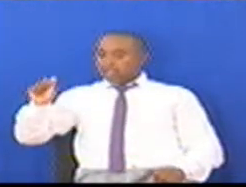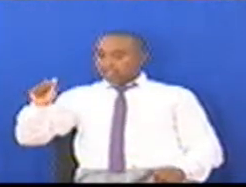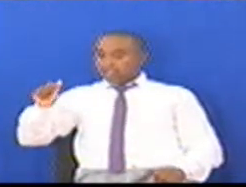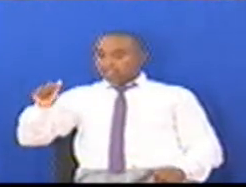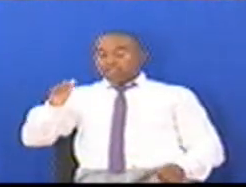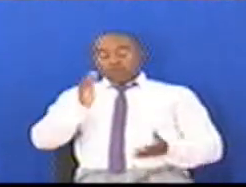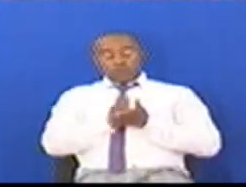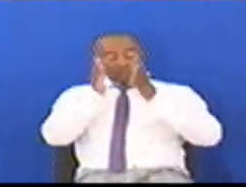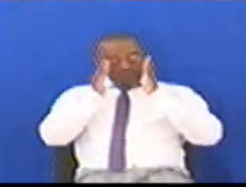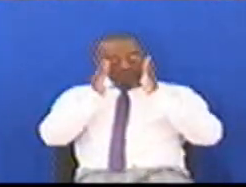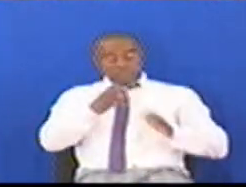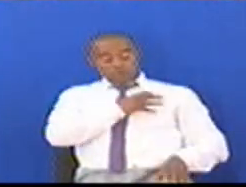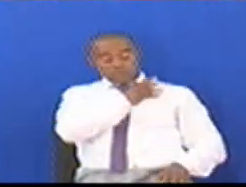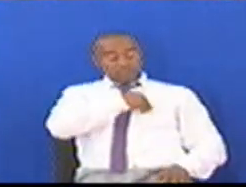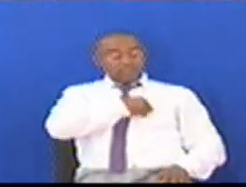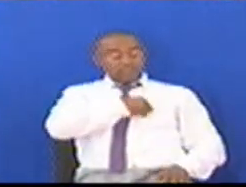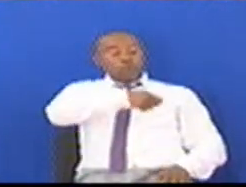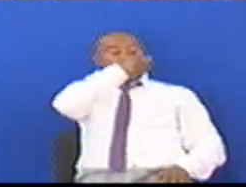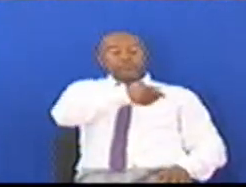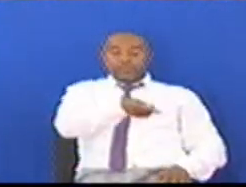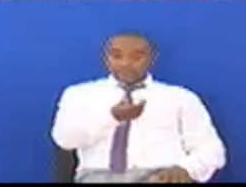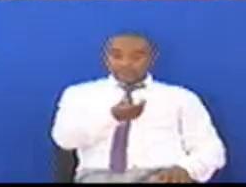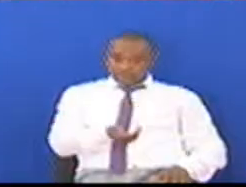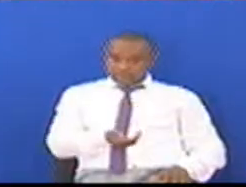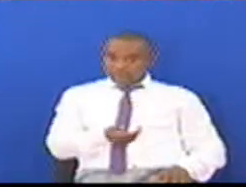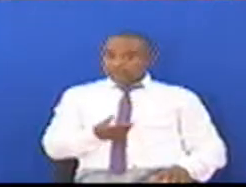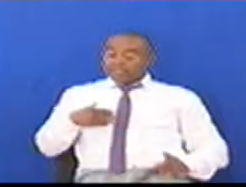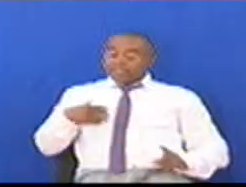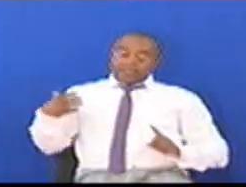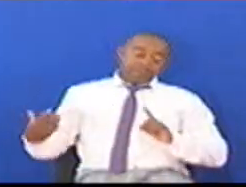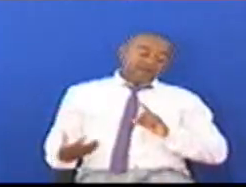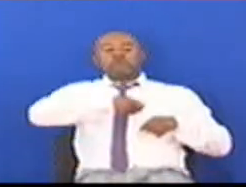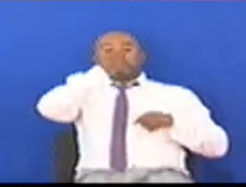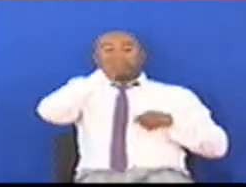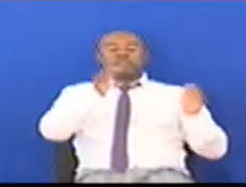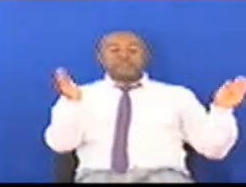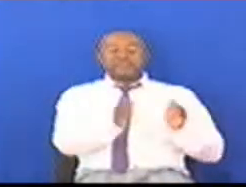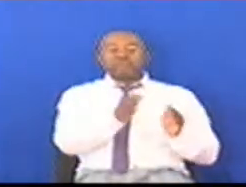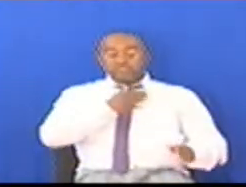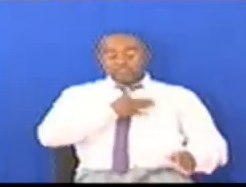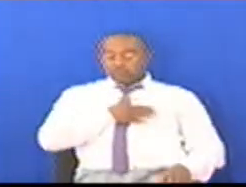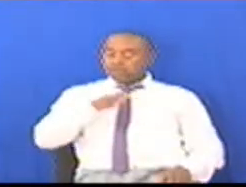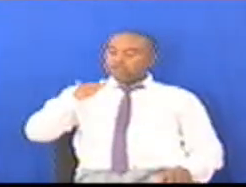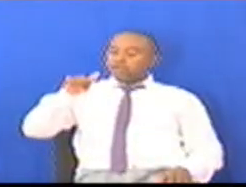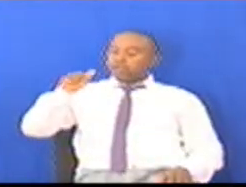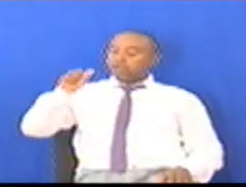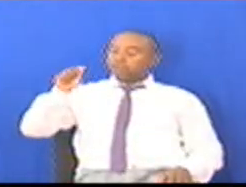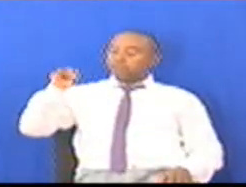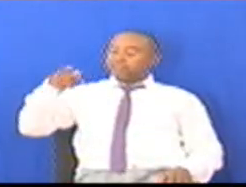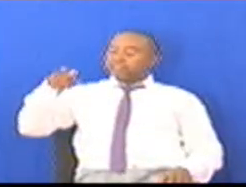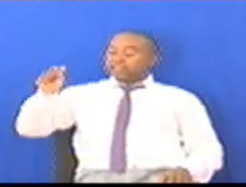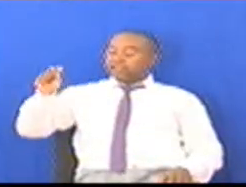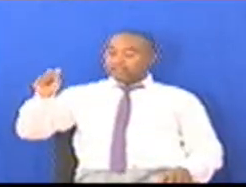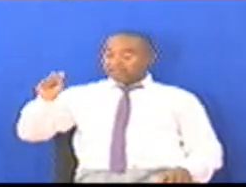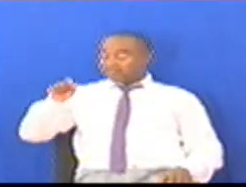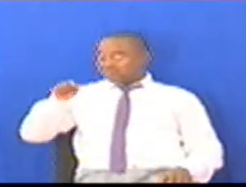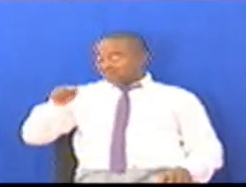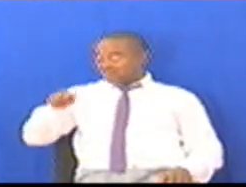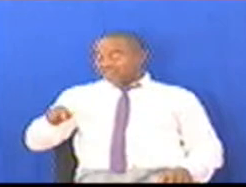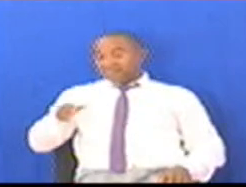Waziri Na Kupongeza Kwa sababu Mwishmua Mwishmua Makubwa Sana Na Sisi Wanamichezo Gia Na Hakika Sisi